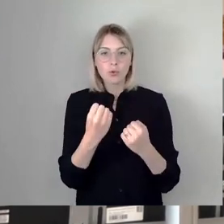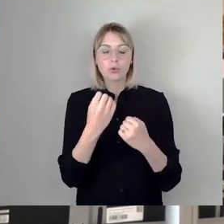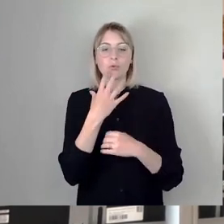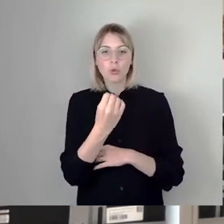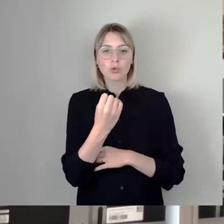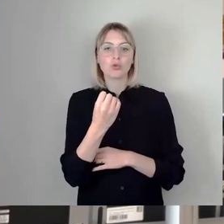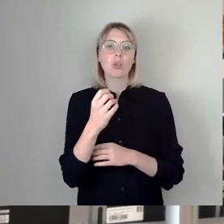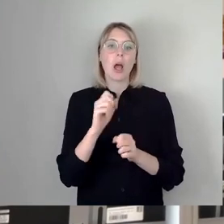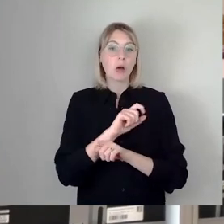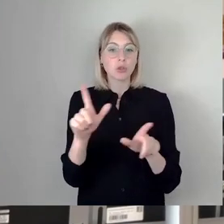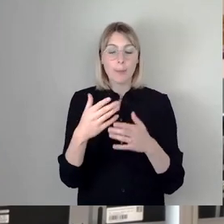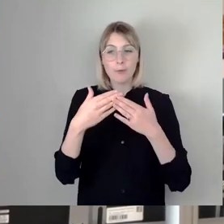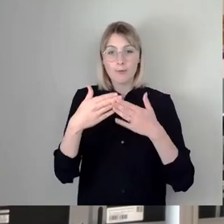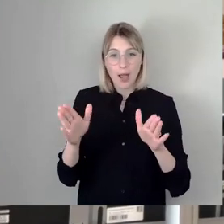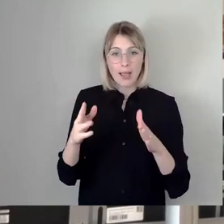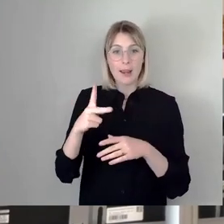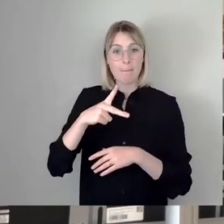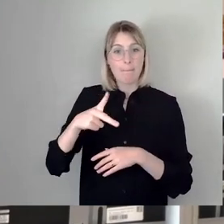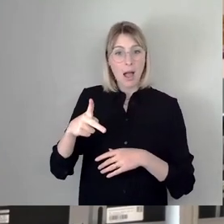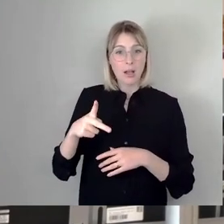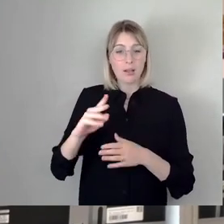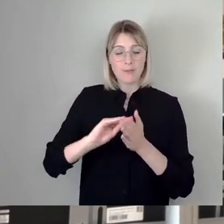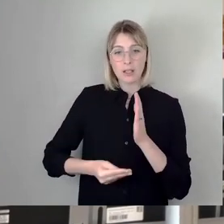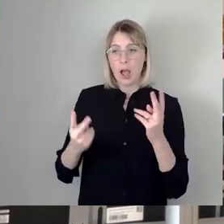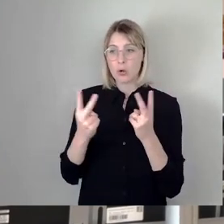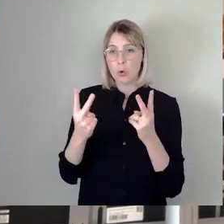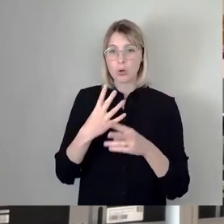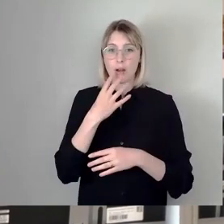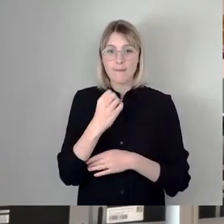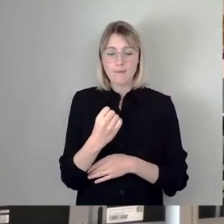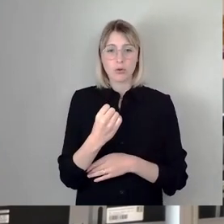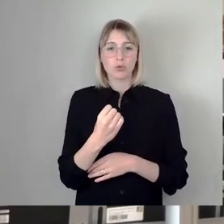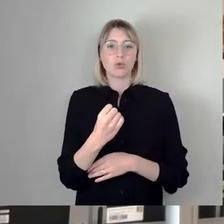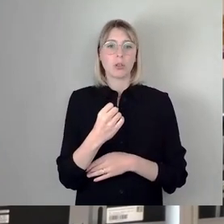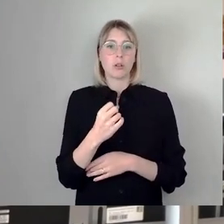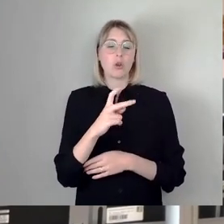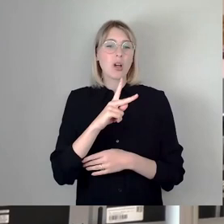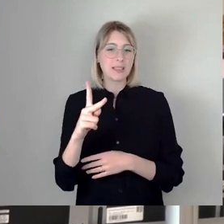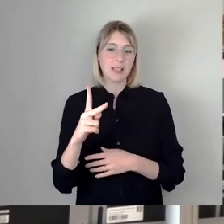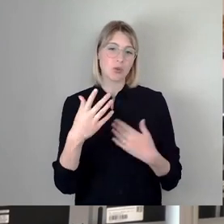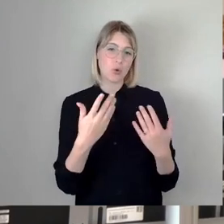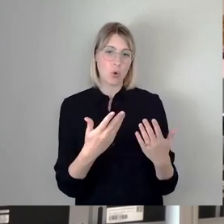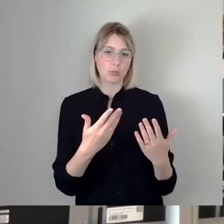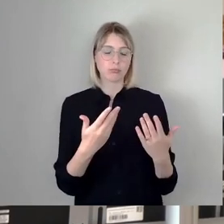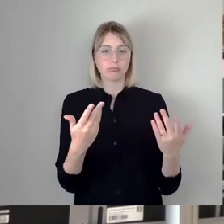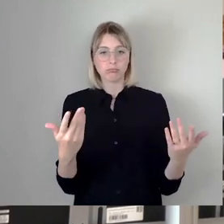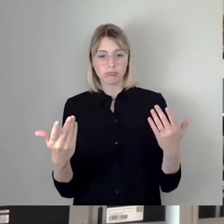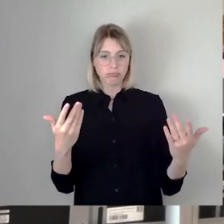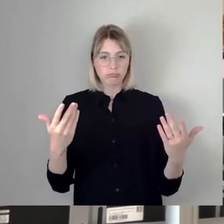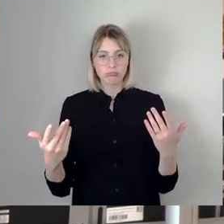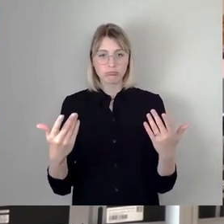wie bisher oder wollen wir eine ausschreibungspflichtige Konzession? Das ist nach meinem Dafürhalten in diesem Stadtrat so, in dieser